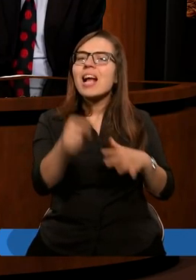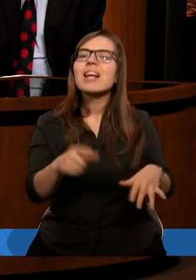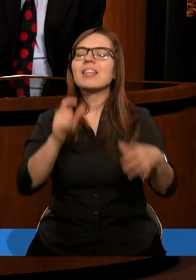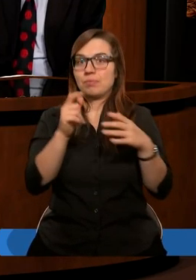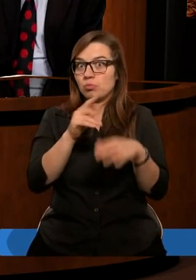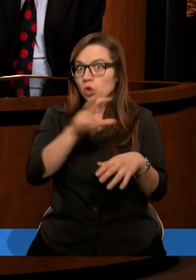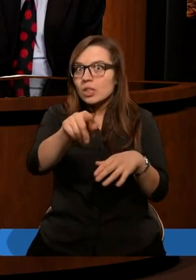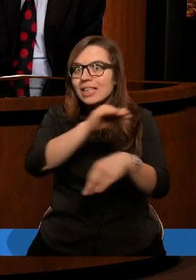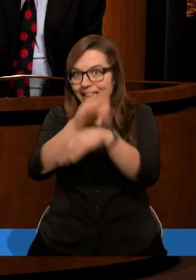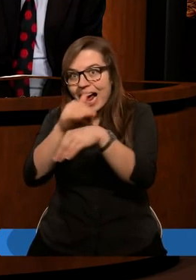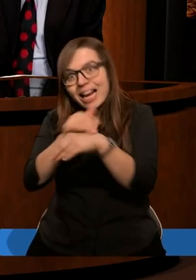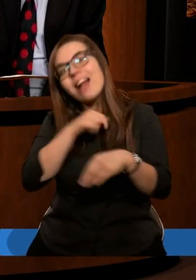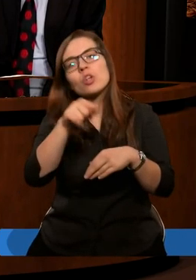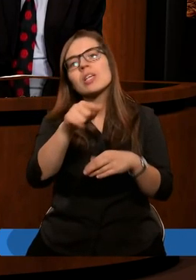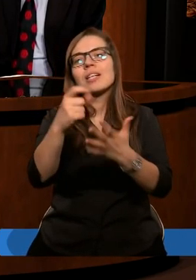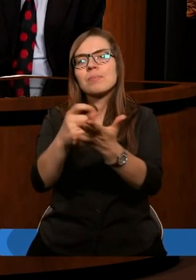zgadzacie?